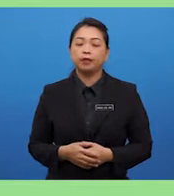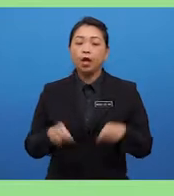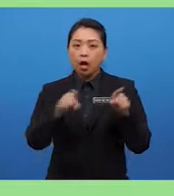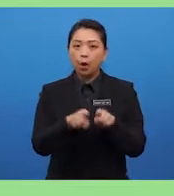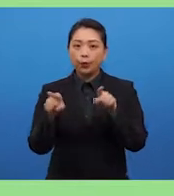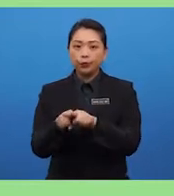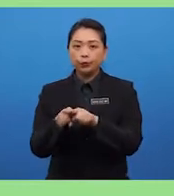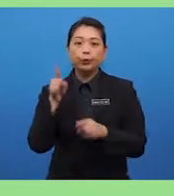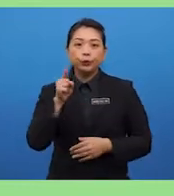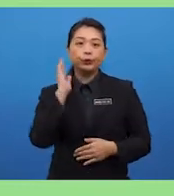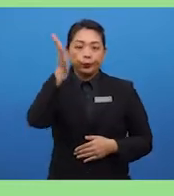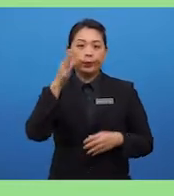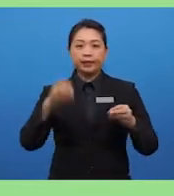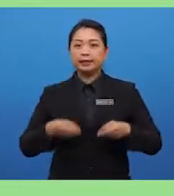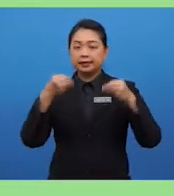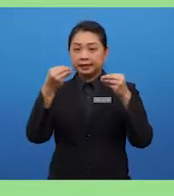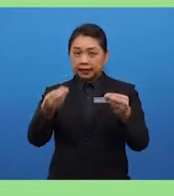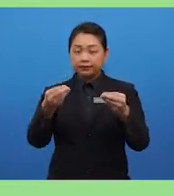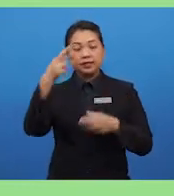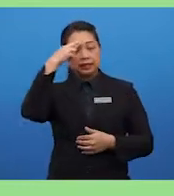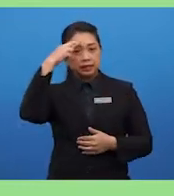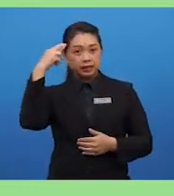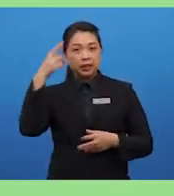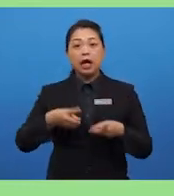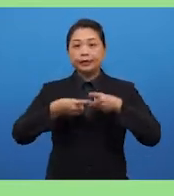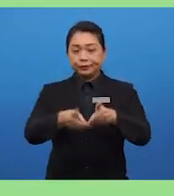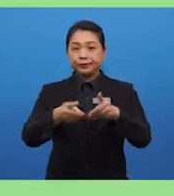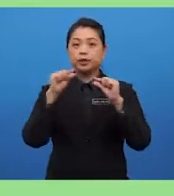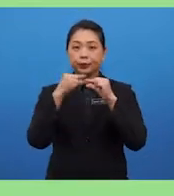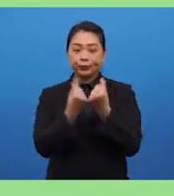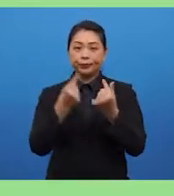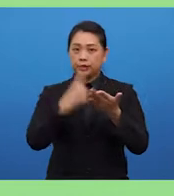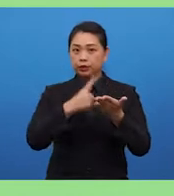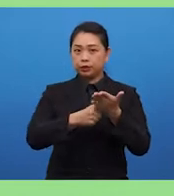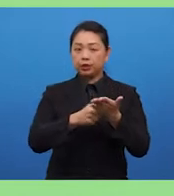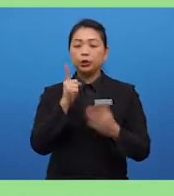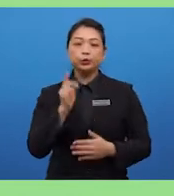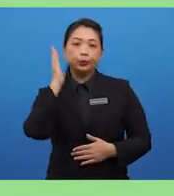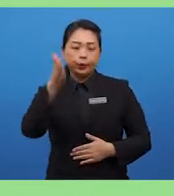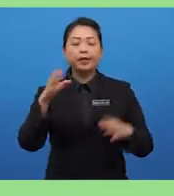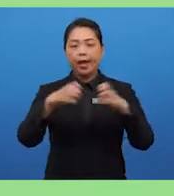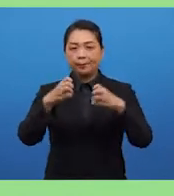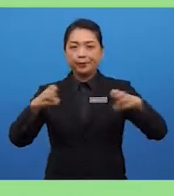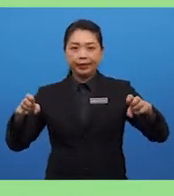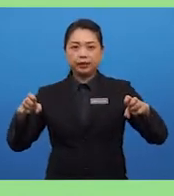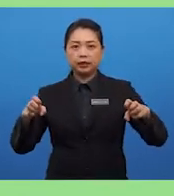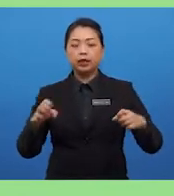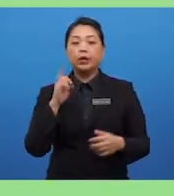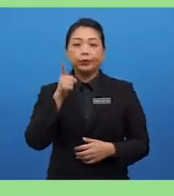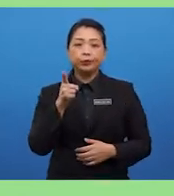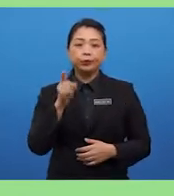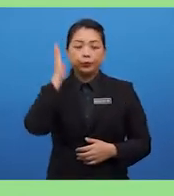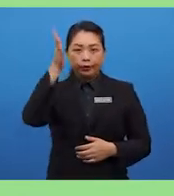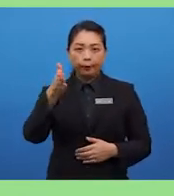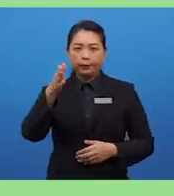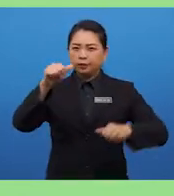Also, you will be giving reasons during the group discussion. You will be elaborating, you